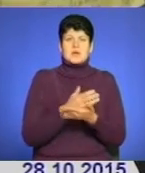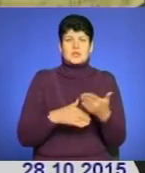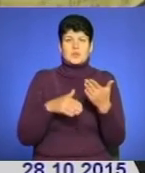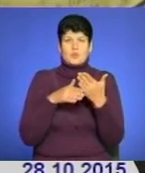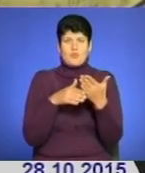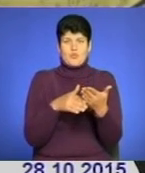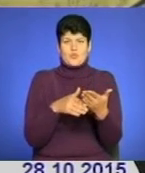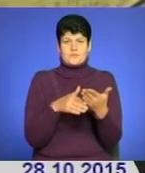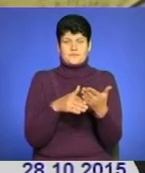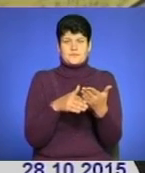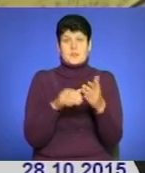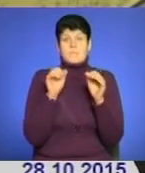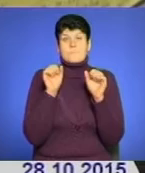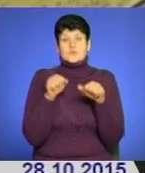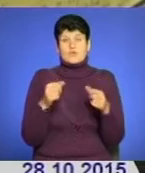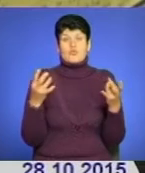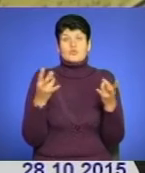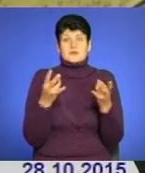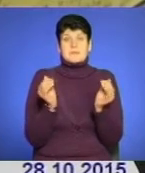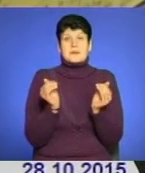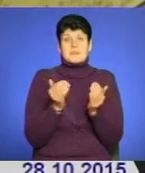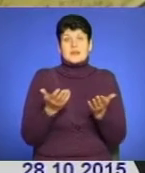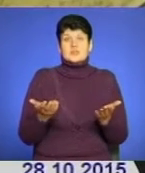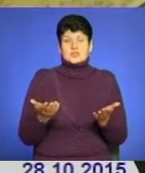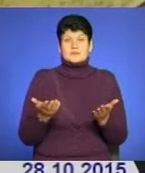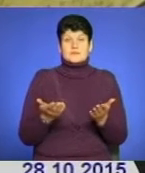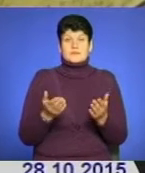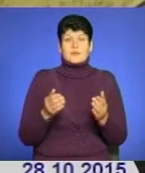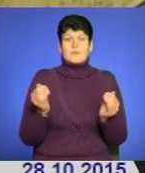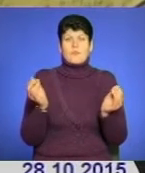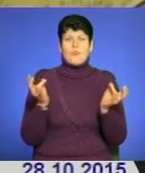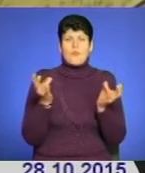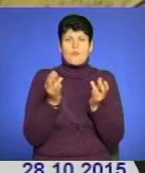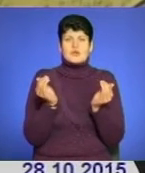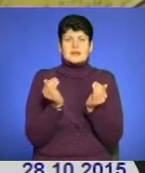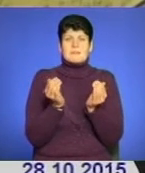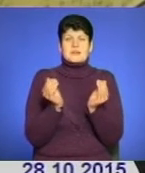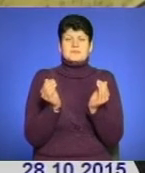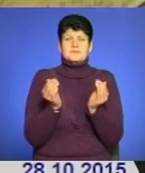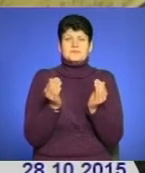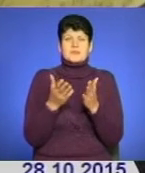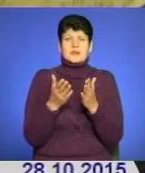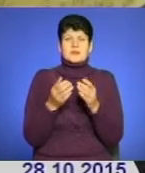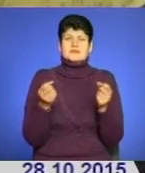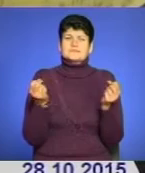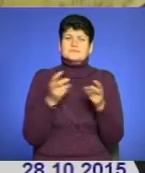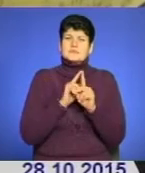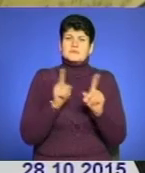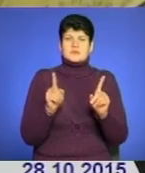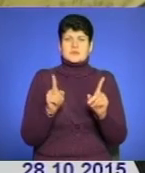допомогу, можливо, потреби стоять справді меншими. Потреби стоять вущими і справді зараз